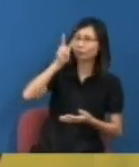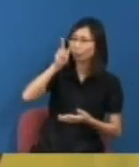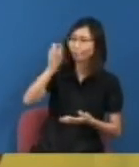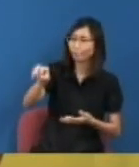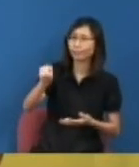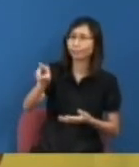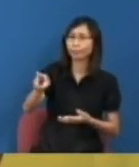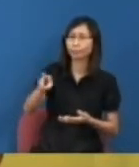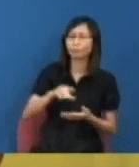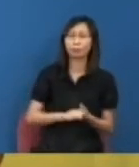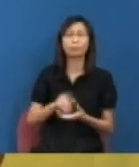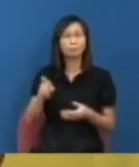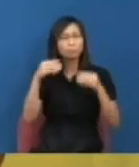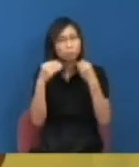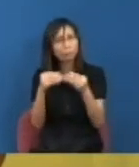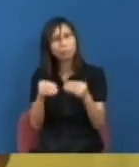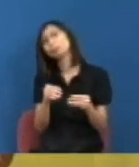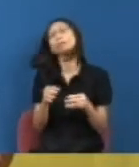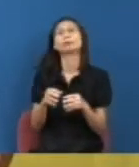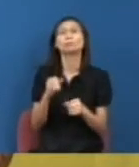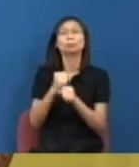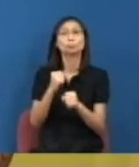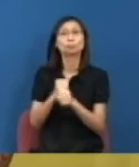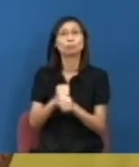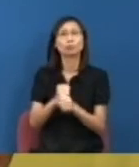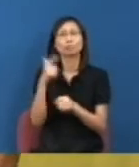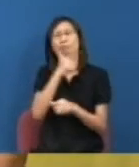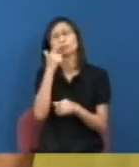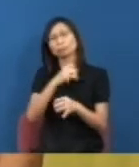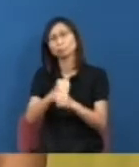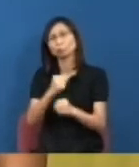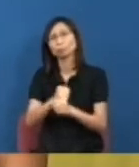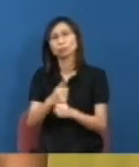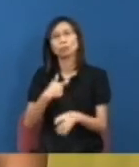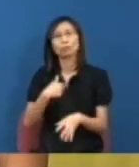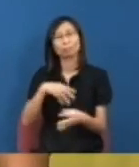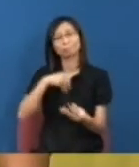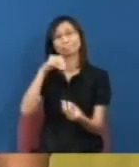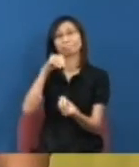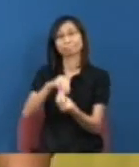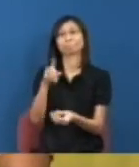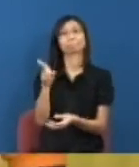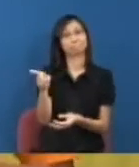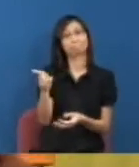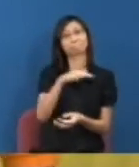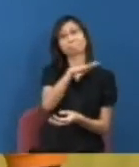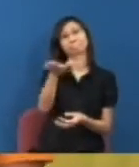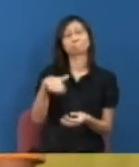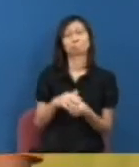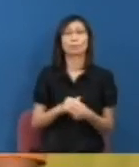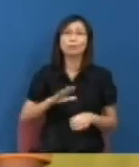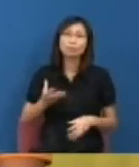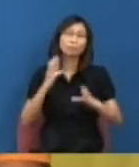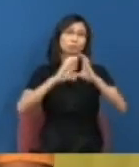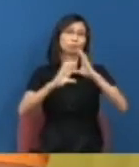說你要教授要做一些厭惡性的工作其實我有時都會很同情他們對過程中其實